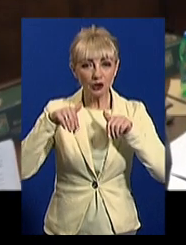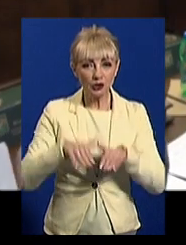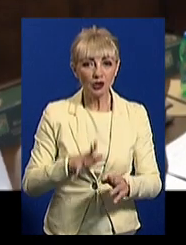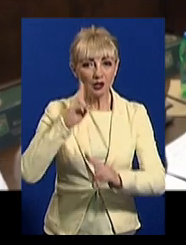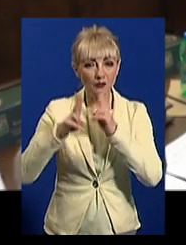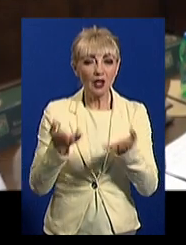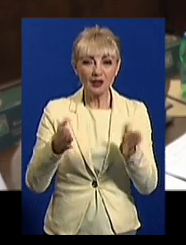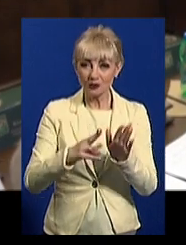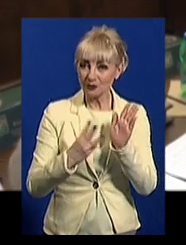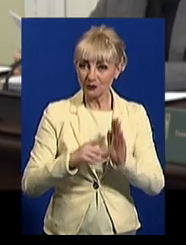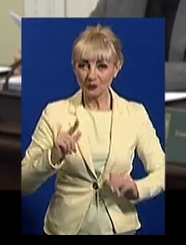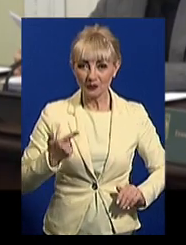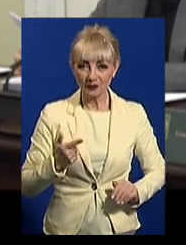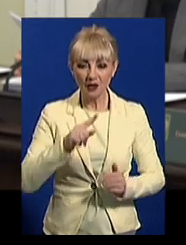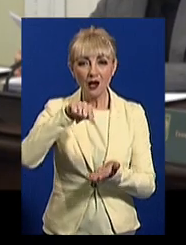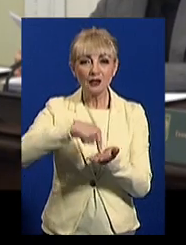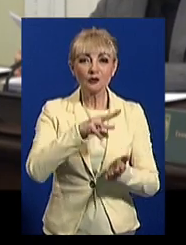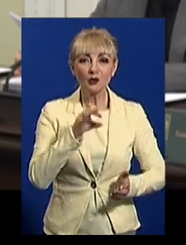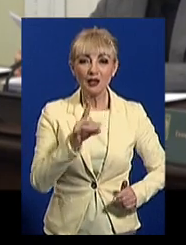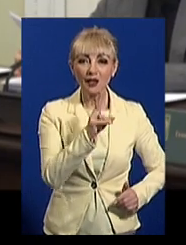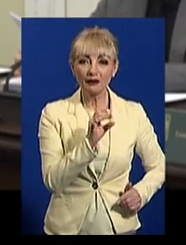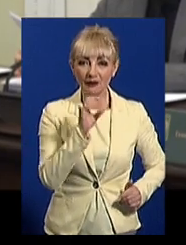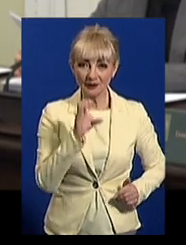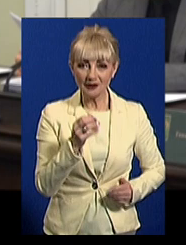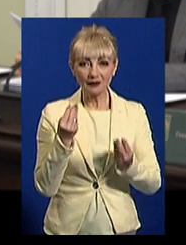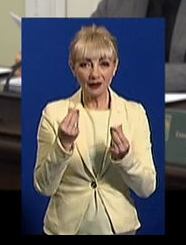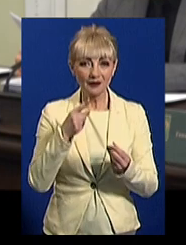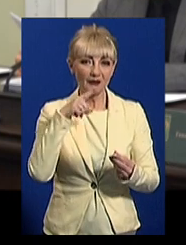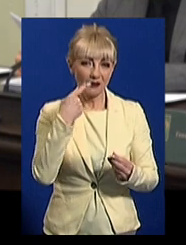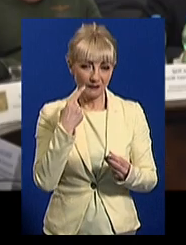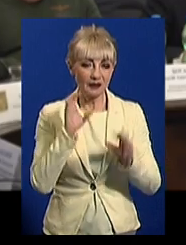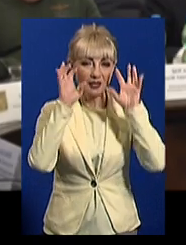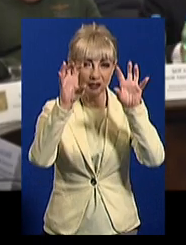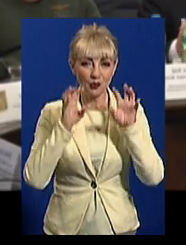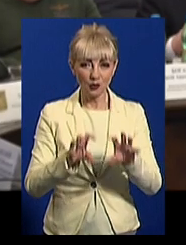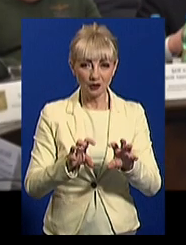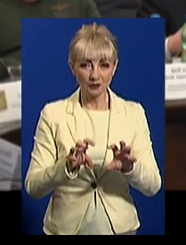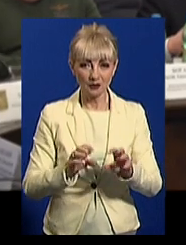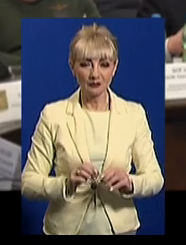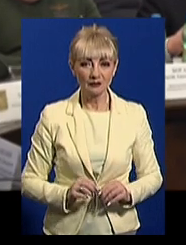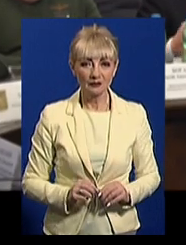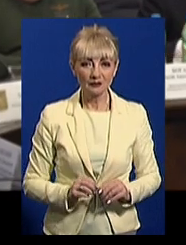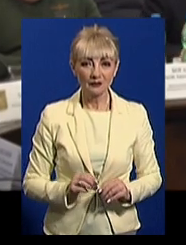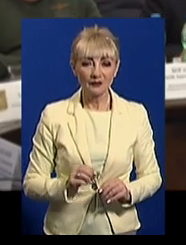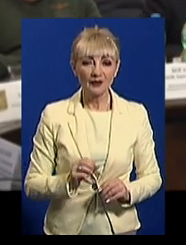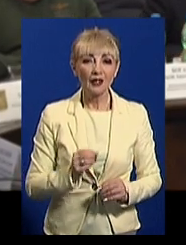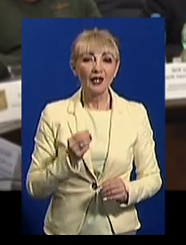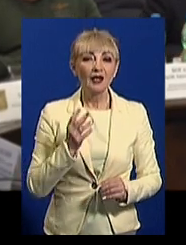лишається вісім гривень. Міський голова Геннадій Кернес тарифи називає законними. Ніхто із